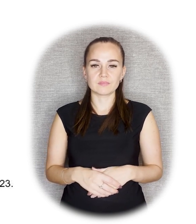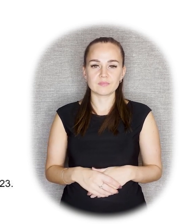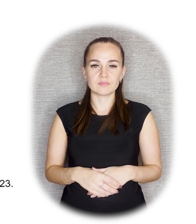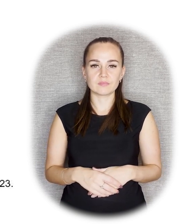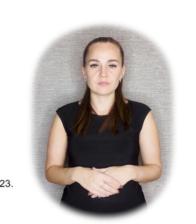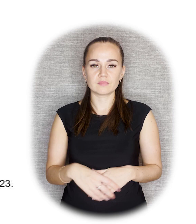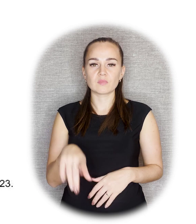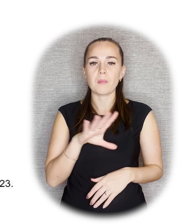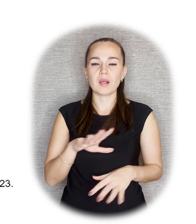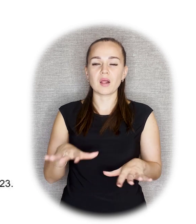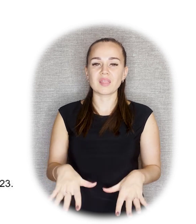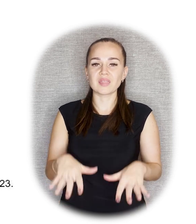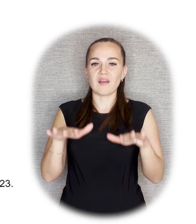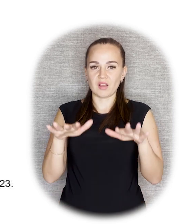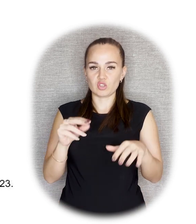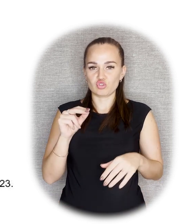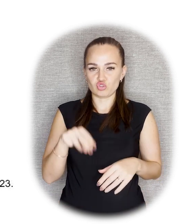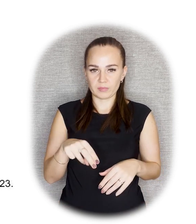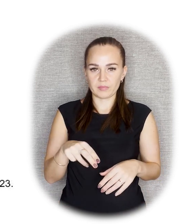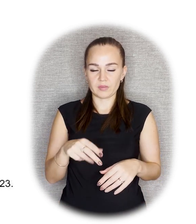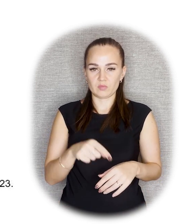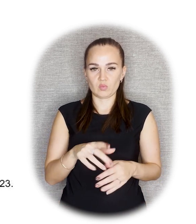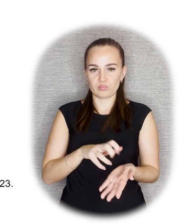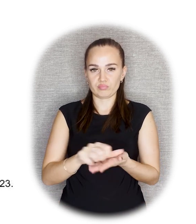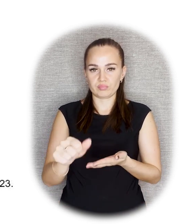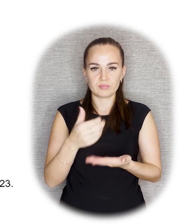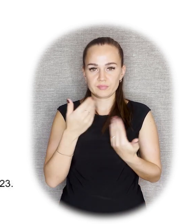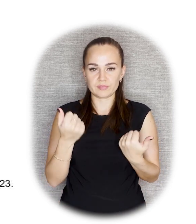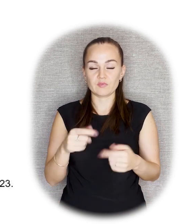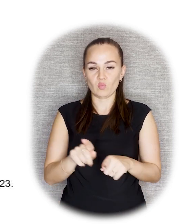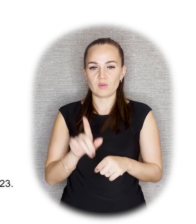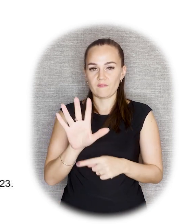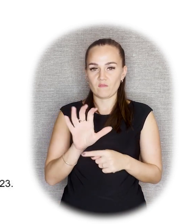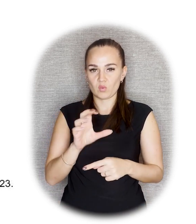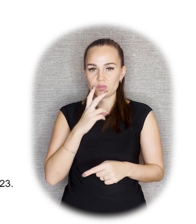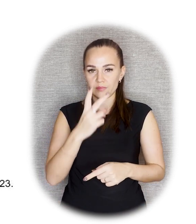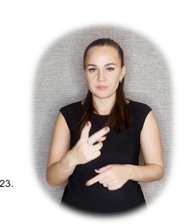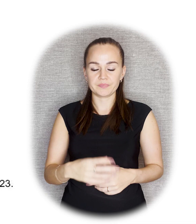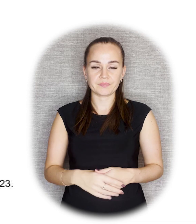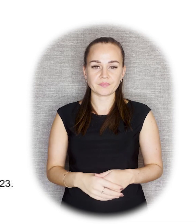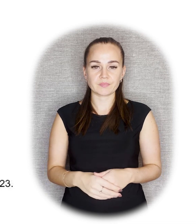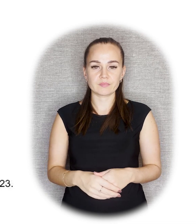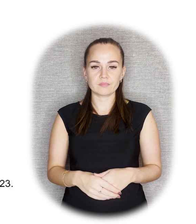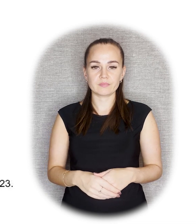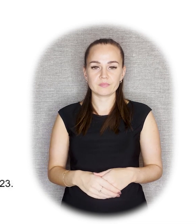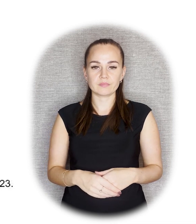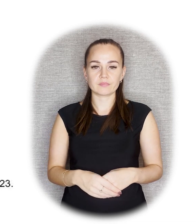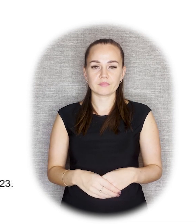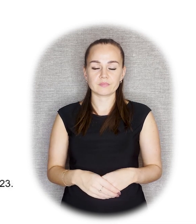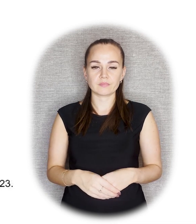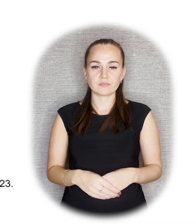гипса, а было прокинут наводнением. Вот такая вот фотография из архива кинофото документов демонстрирует, как